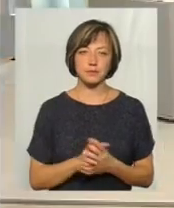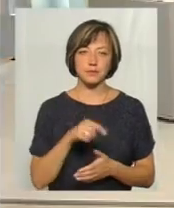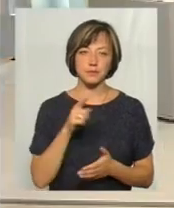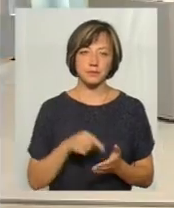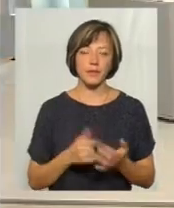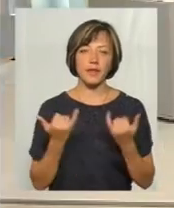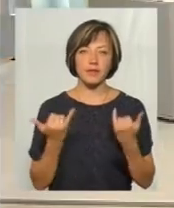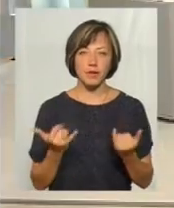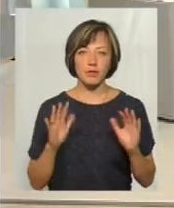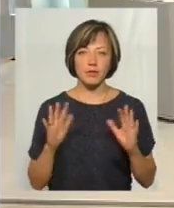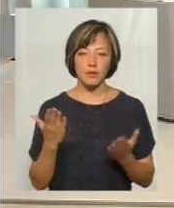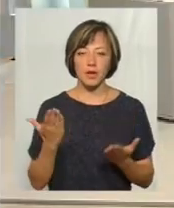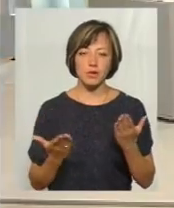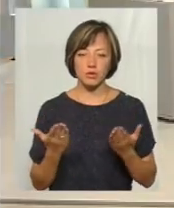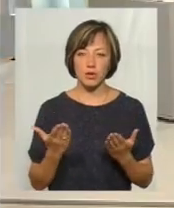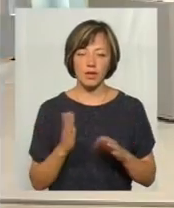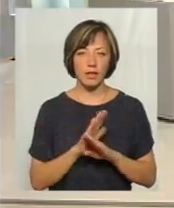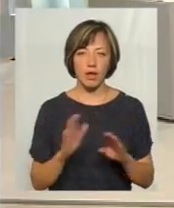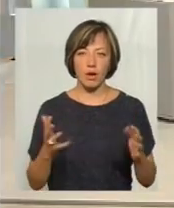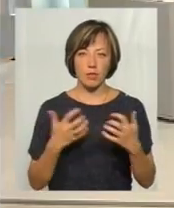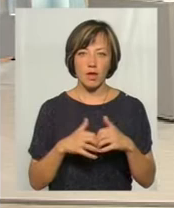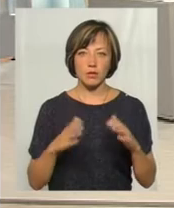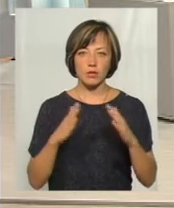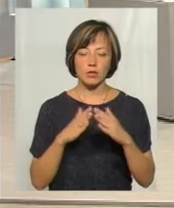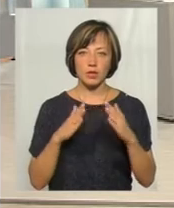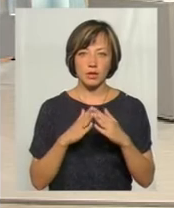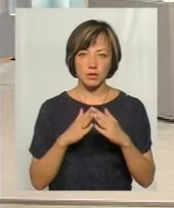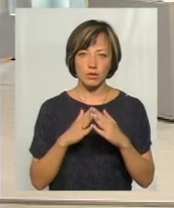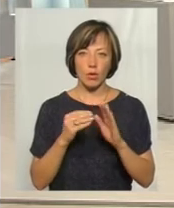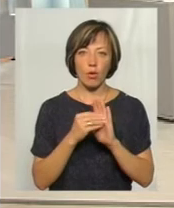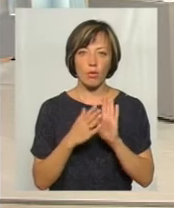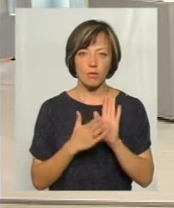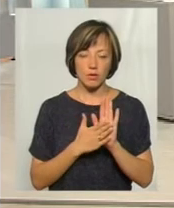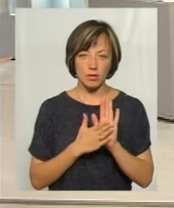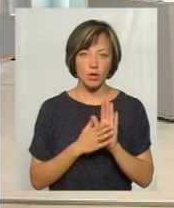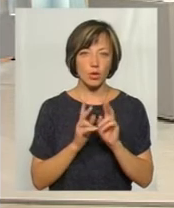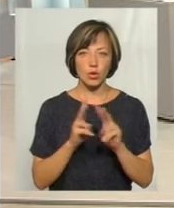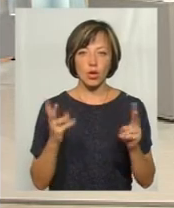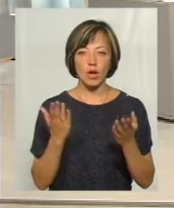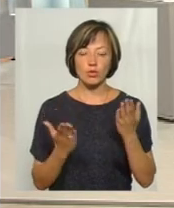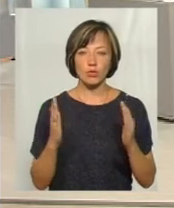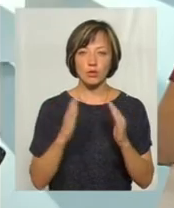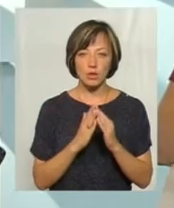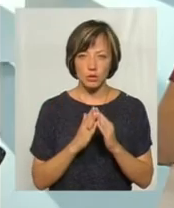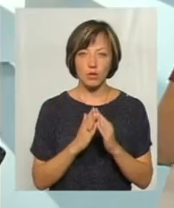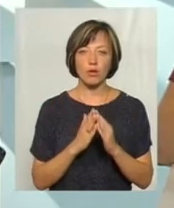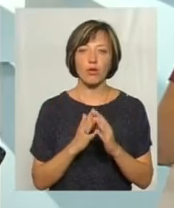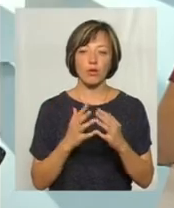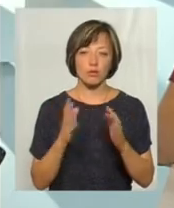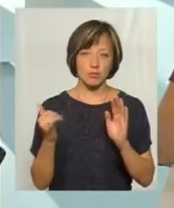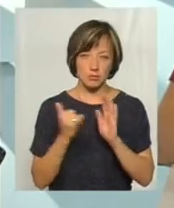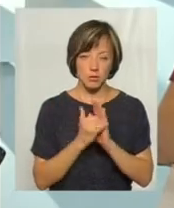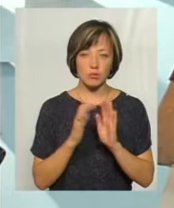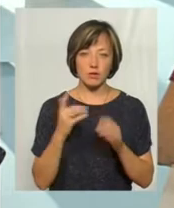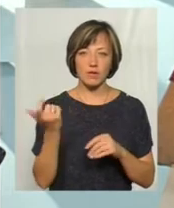Ну, в даному випадку, якщо не обладнаний будинок обліком, то ніхто. Якщо буде обладнаний, то вже буде